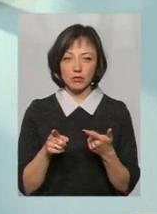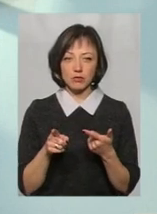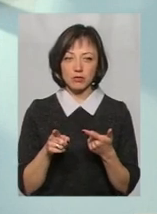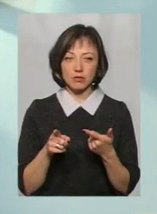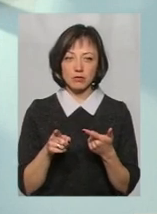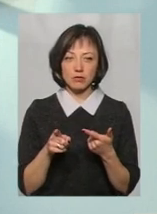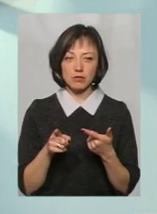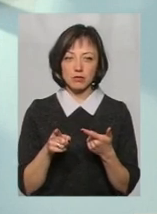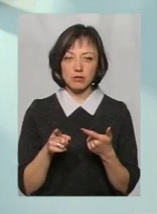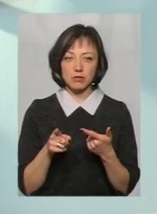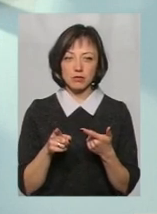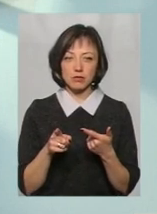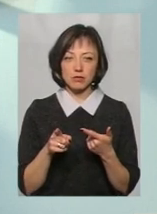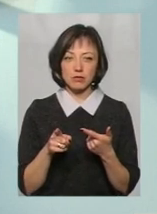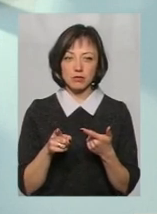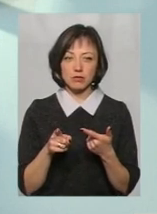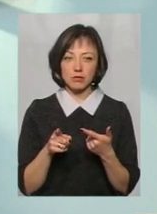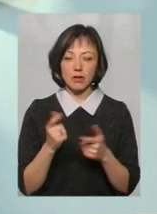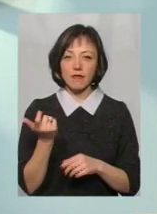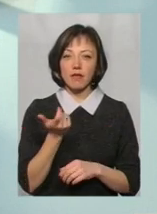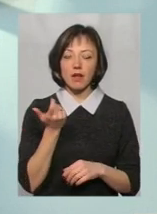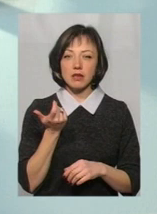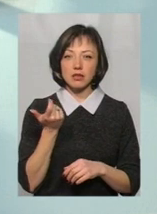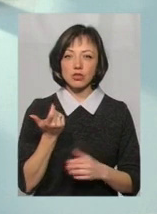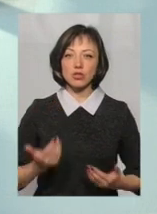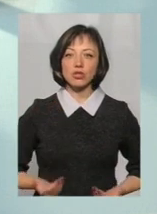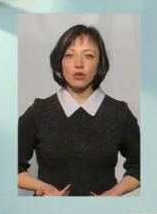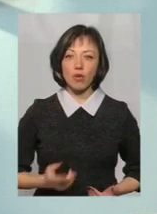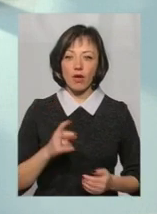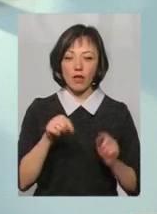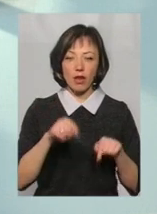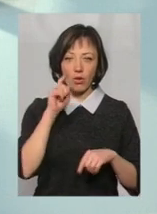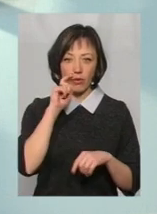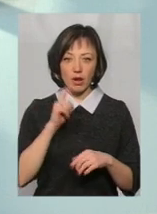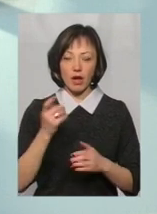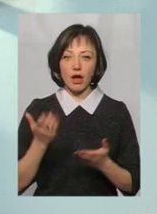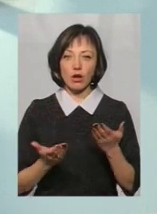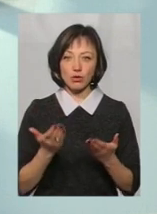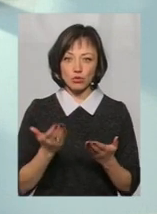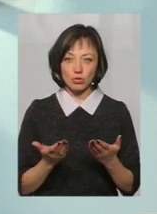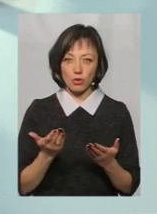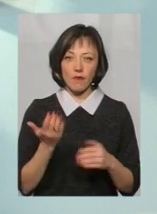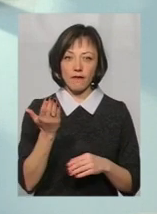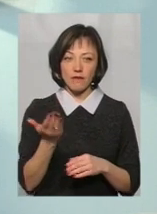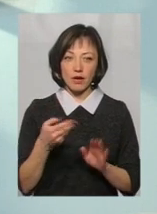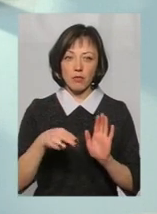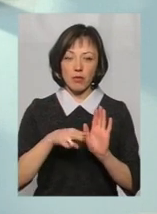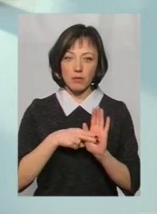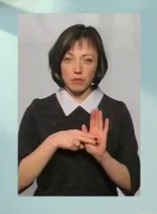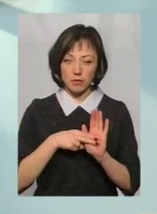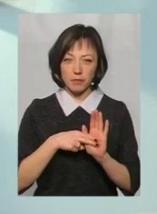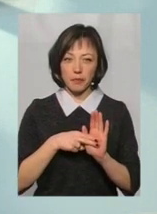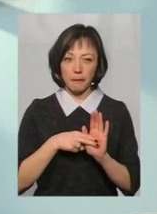Або в власності житла на підконтрольній території. Тобто, якщо ви там прописали,